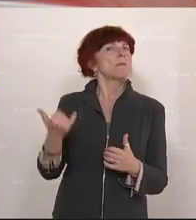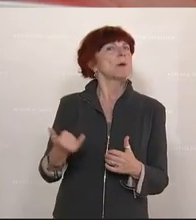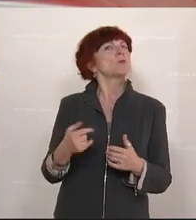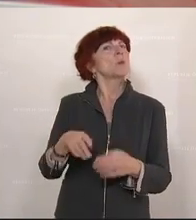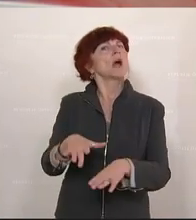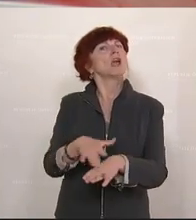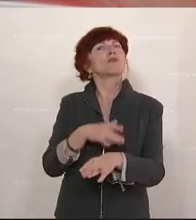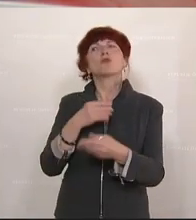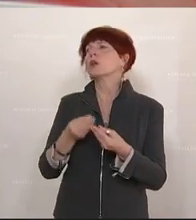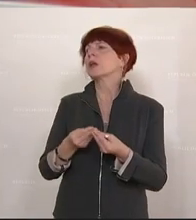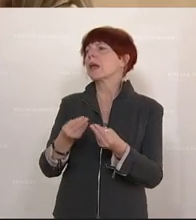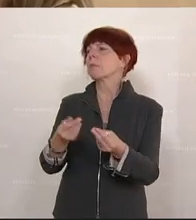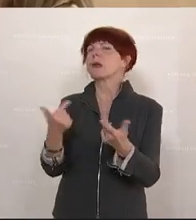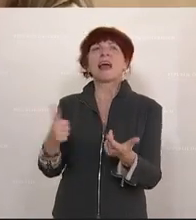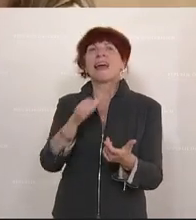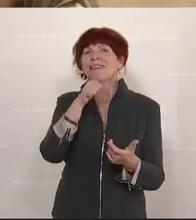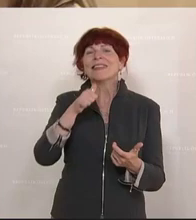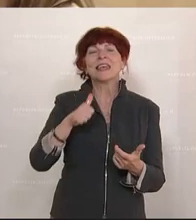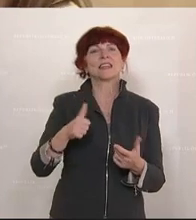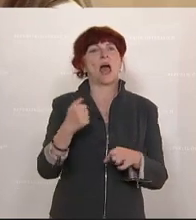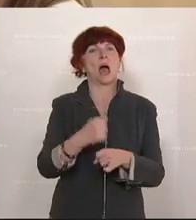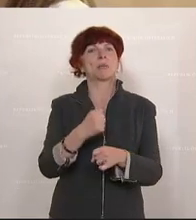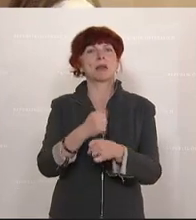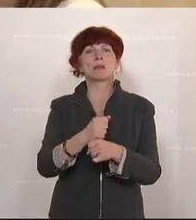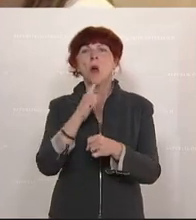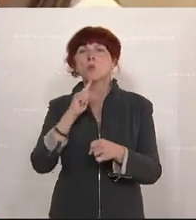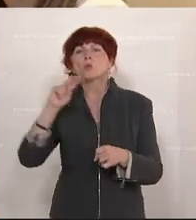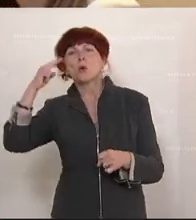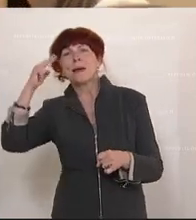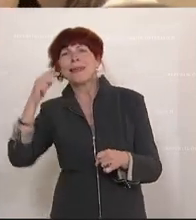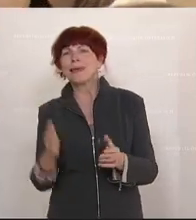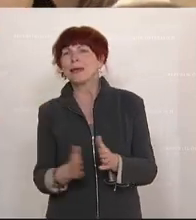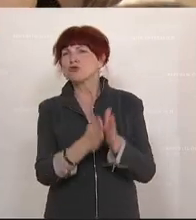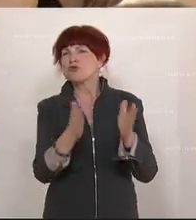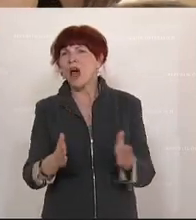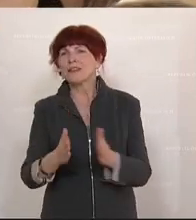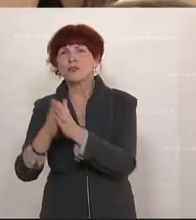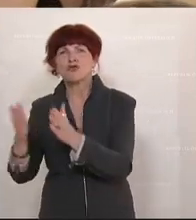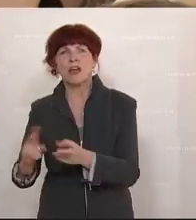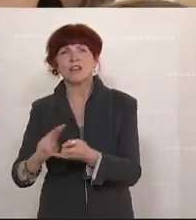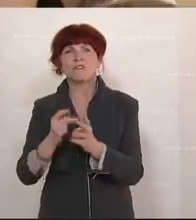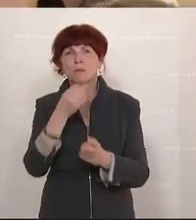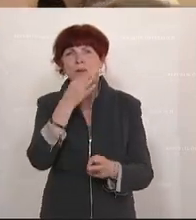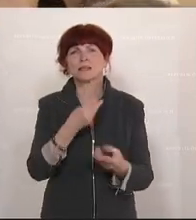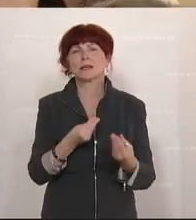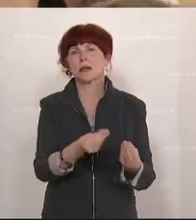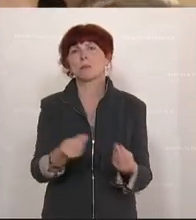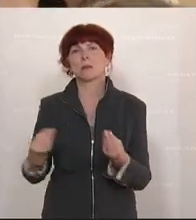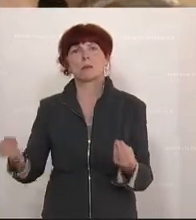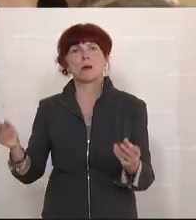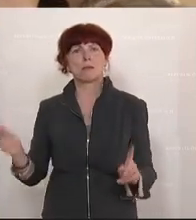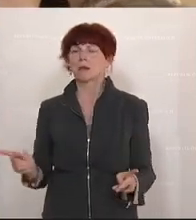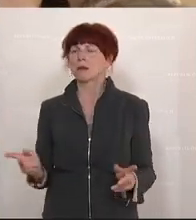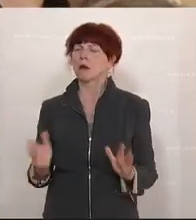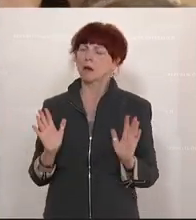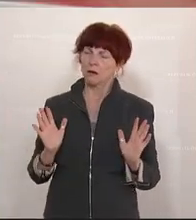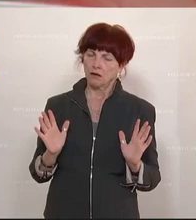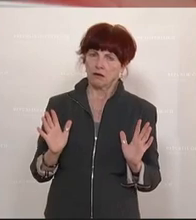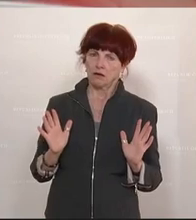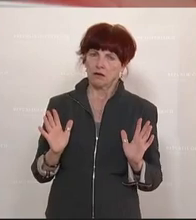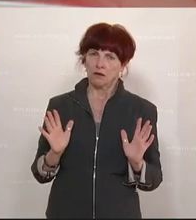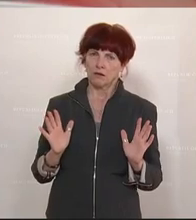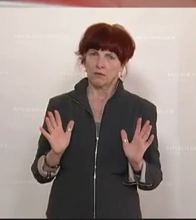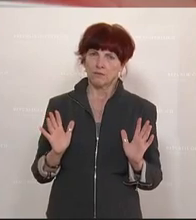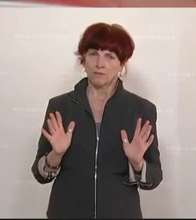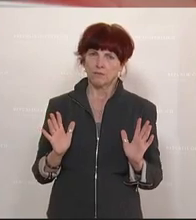nur überlegt wird, wie man dem anderen am besten schaden kann. Und wir sollten uns bei jeder Einzelnen dieser... Entschuldigung, darf ich